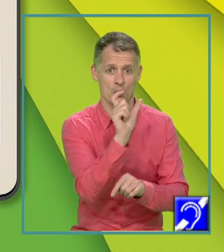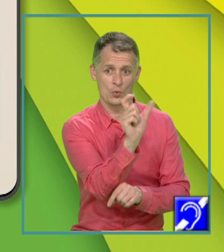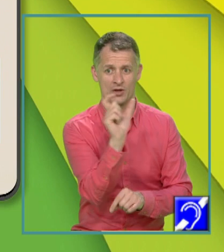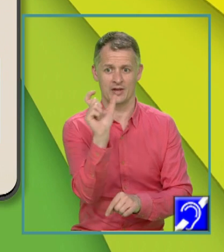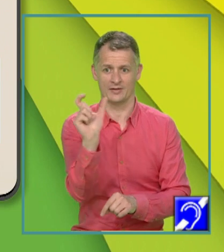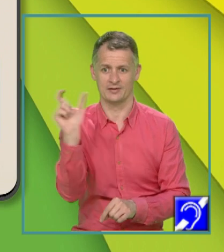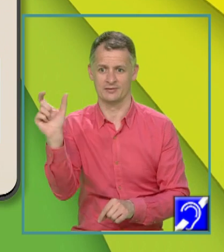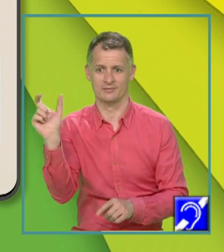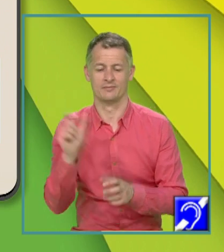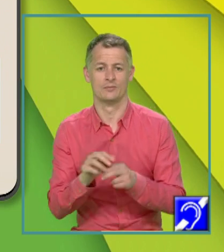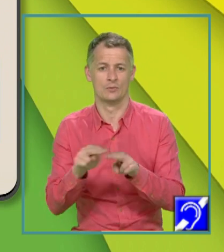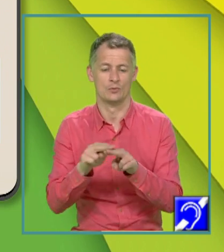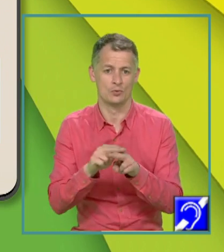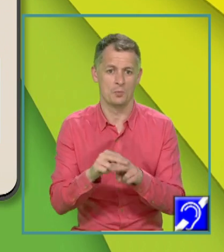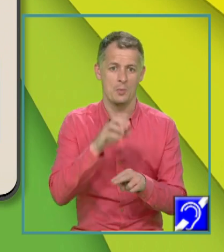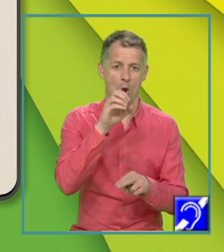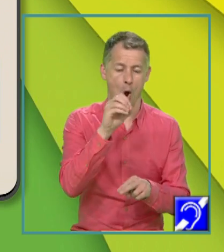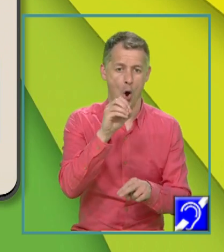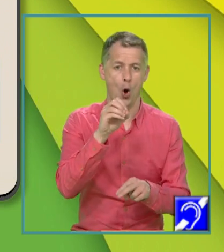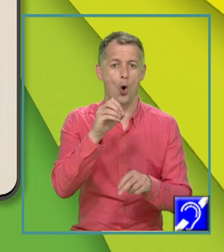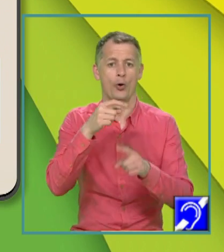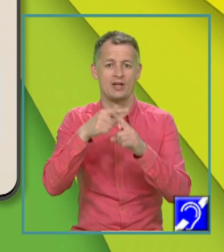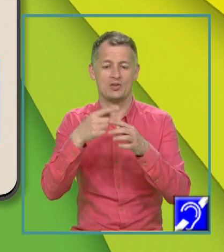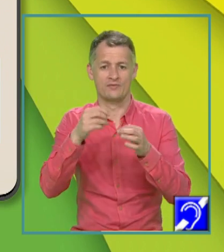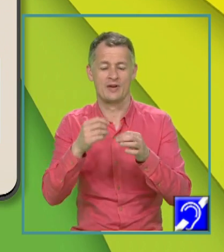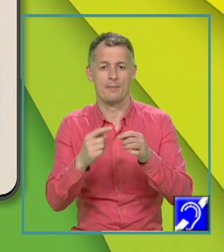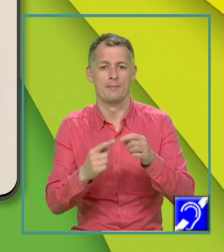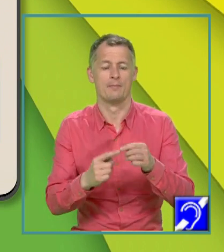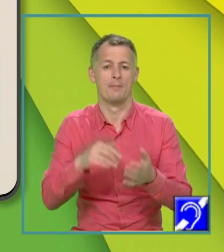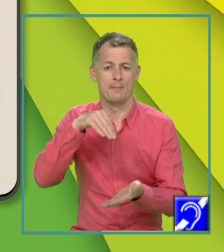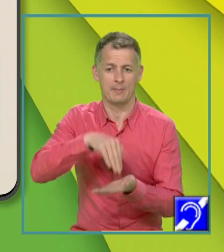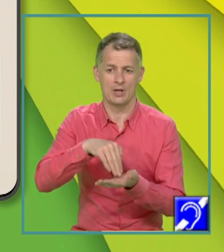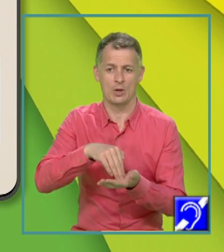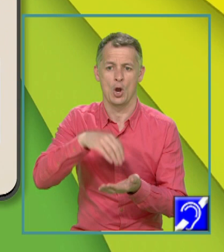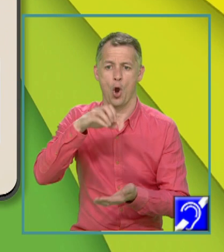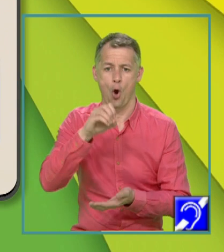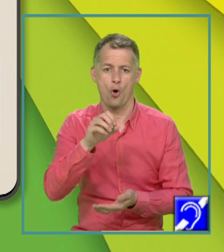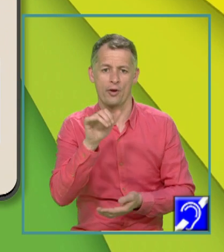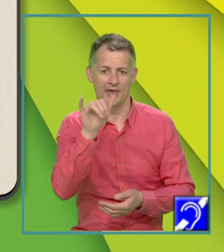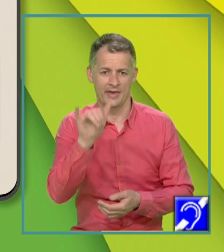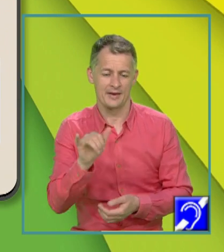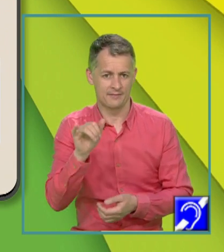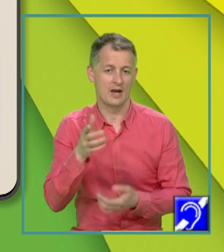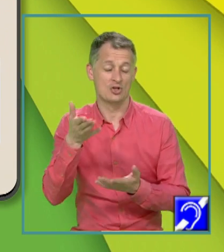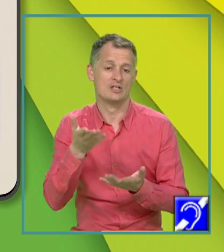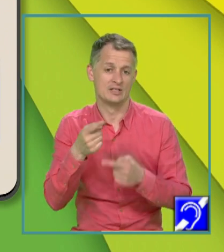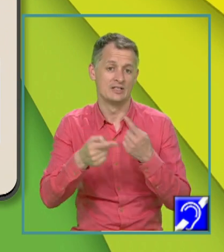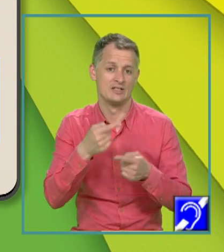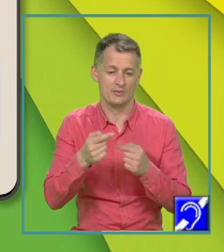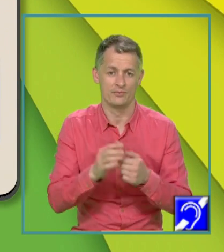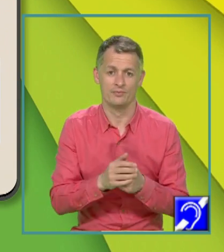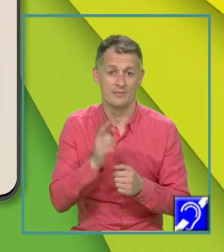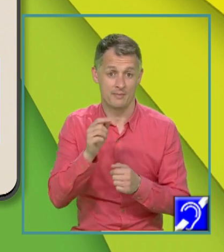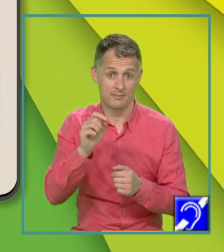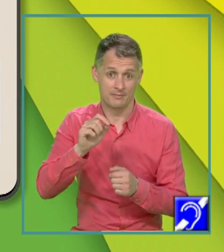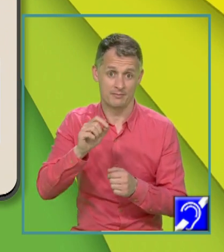OX va fi perpendicular pe OY pentru că așa este sistemul de axe, da? Ok. Atunci măsura